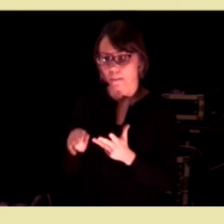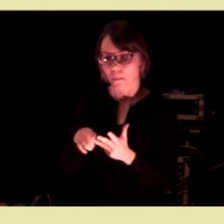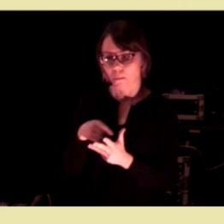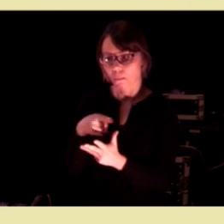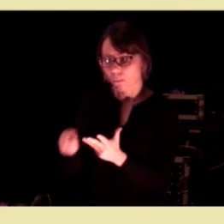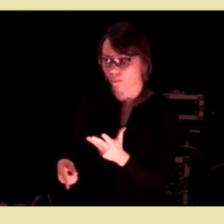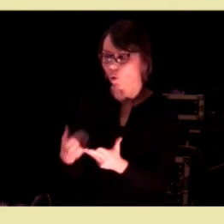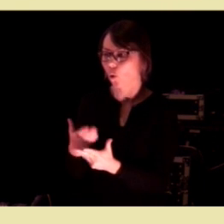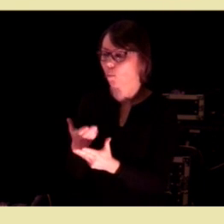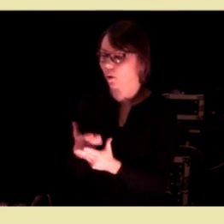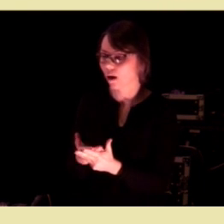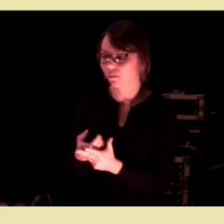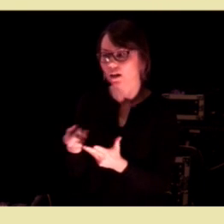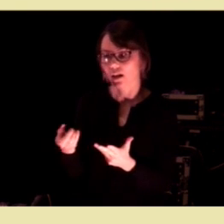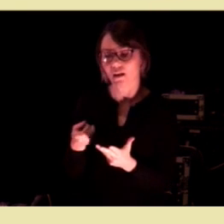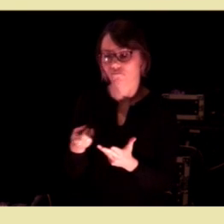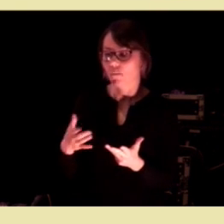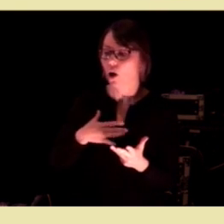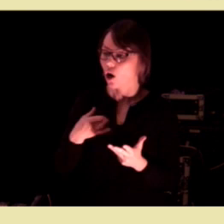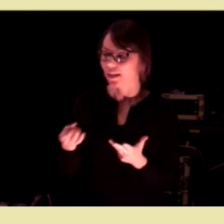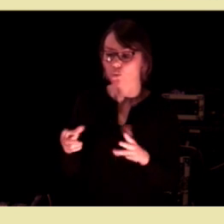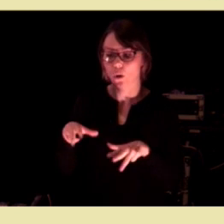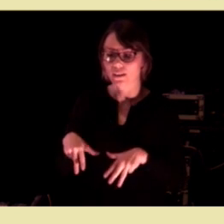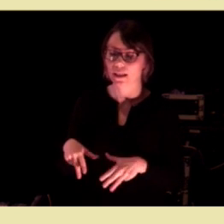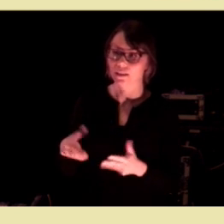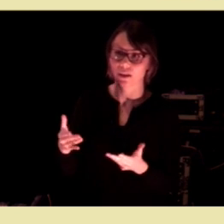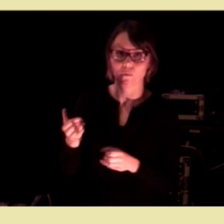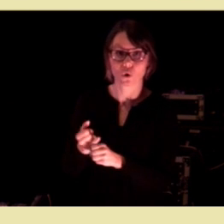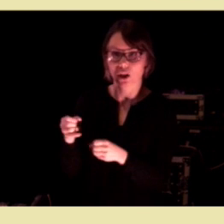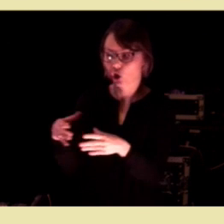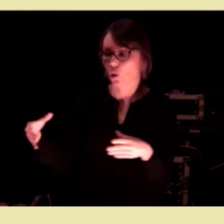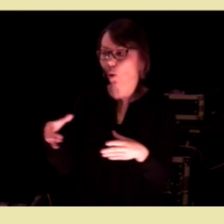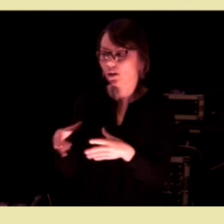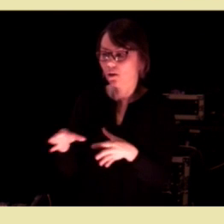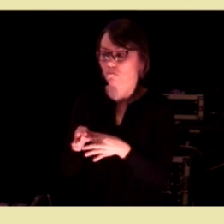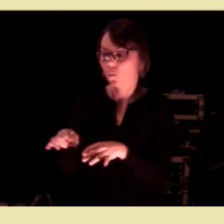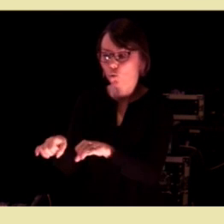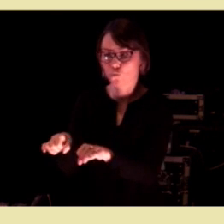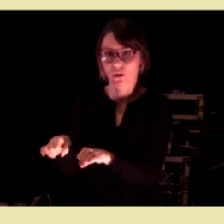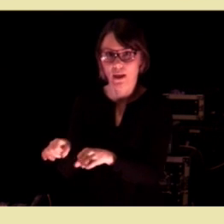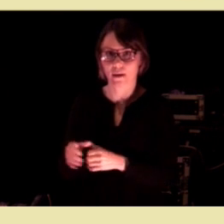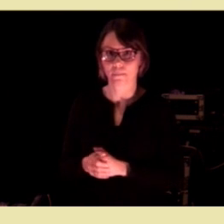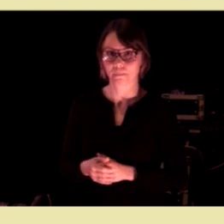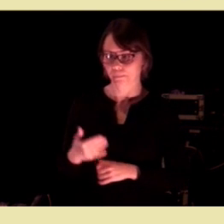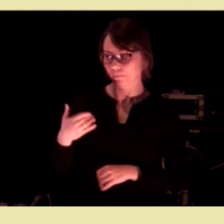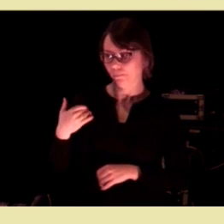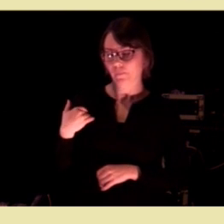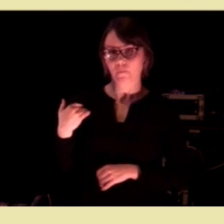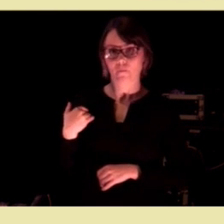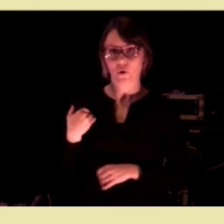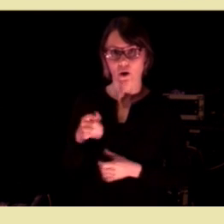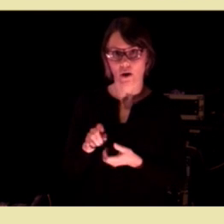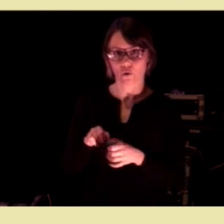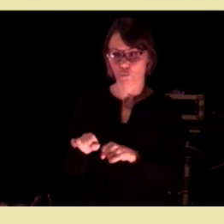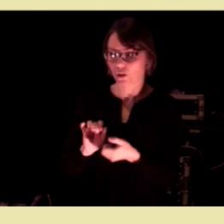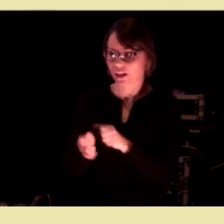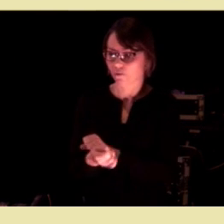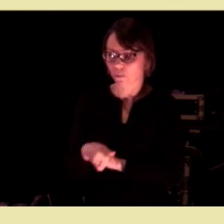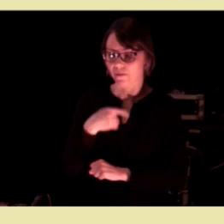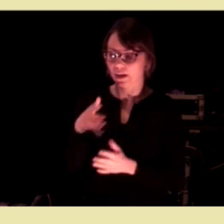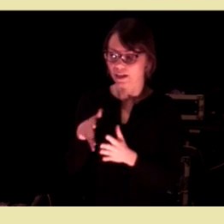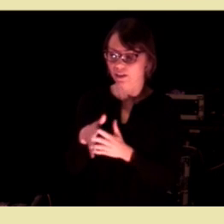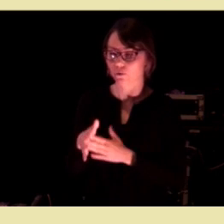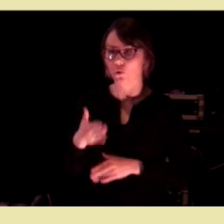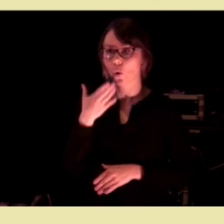Og oppgavene har man helt uavhengig av størrelse. Siden forrige kommunereform så har vi